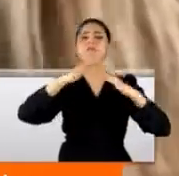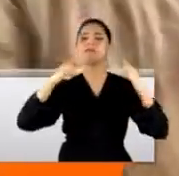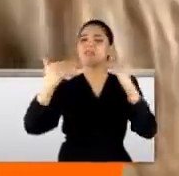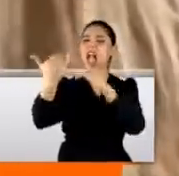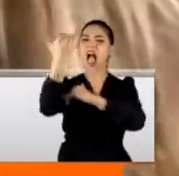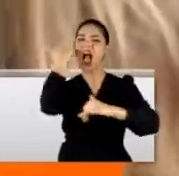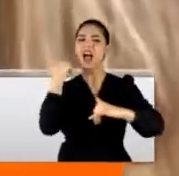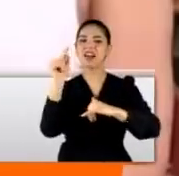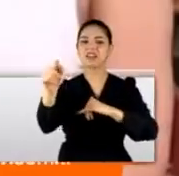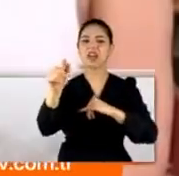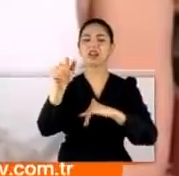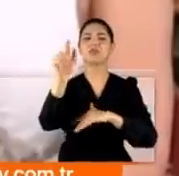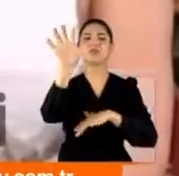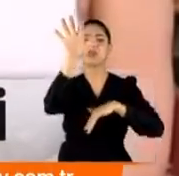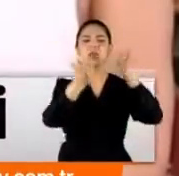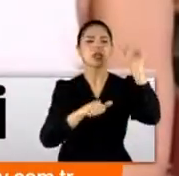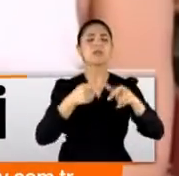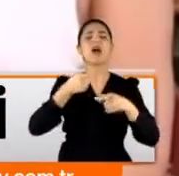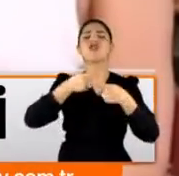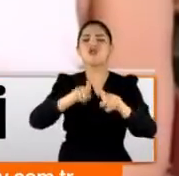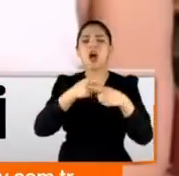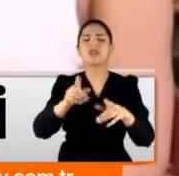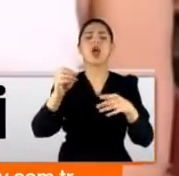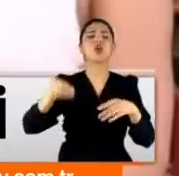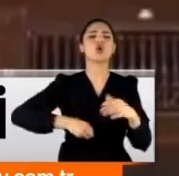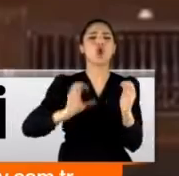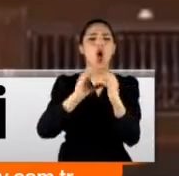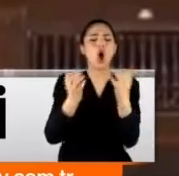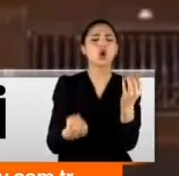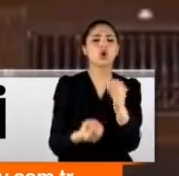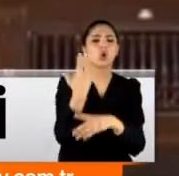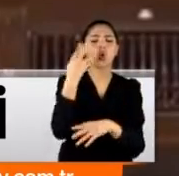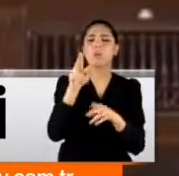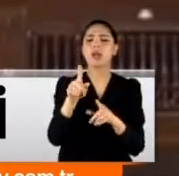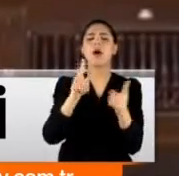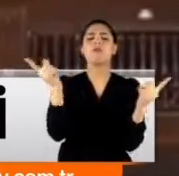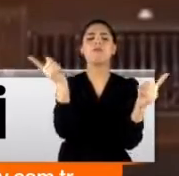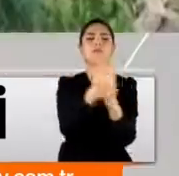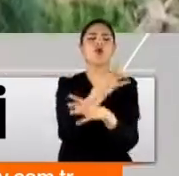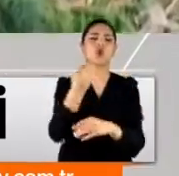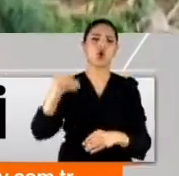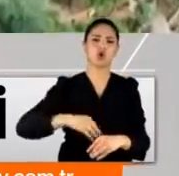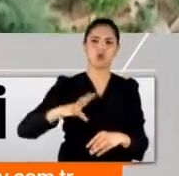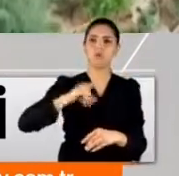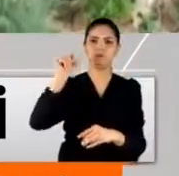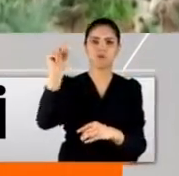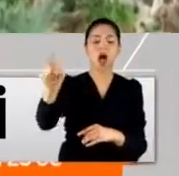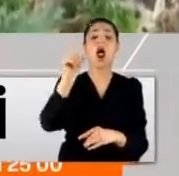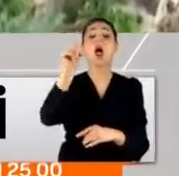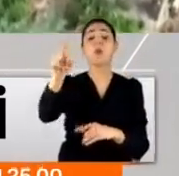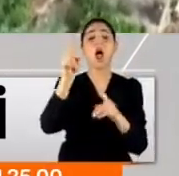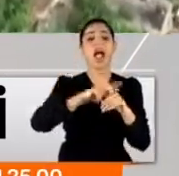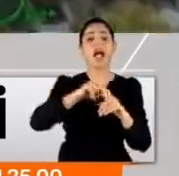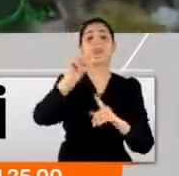arka planında cinsel istismar, şantaj ve suç örgütü kurma gibi birçok suçlama bulunuyordu. Emniyet 11 Eylül